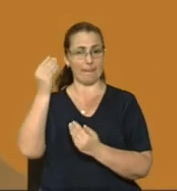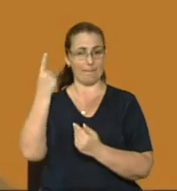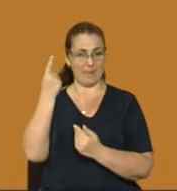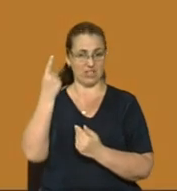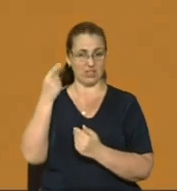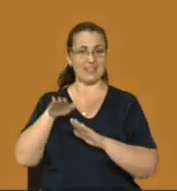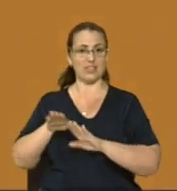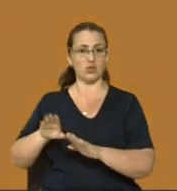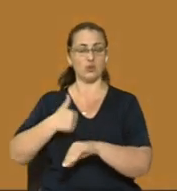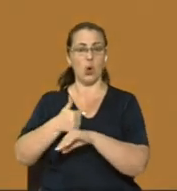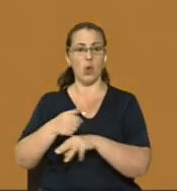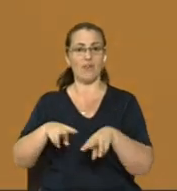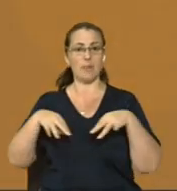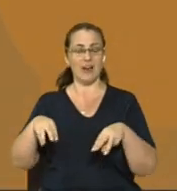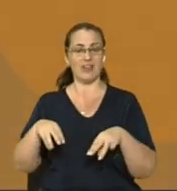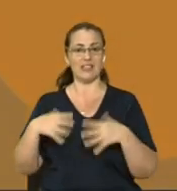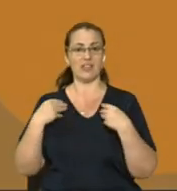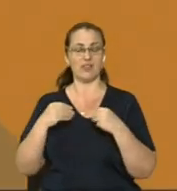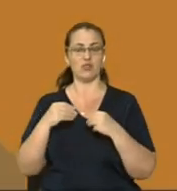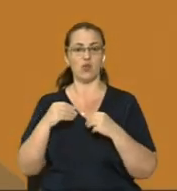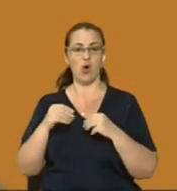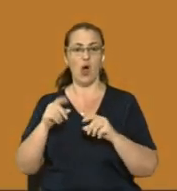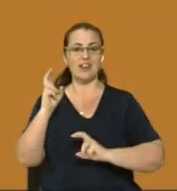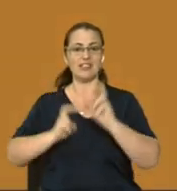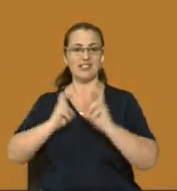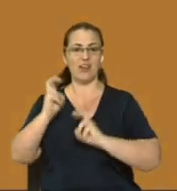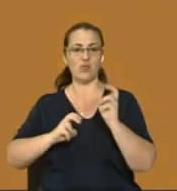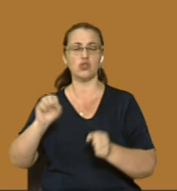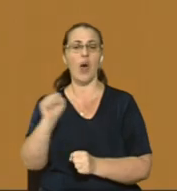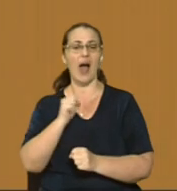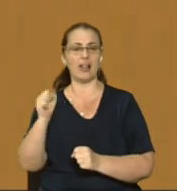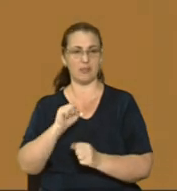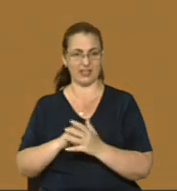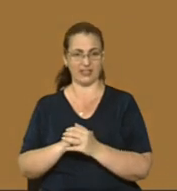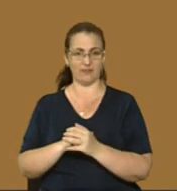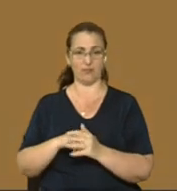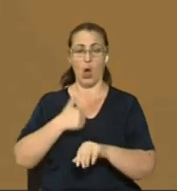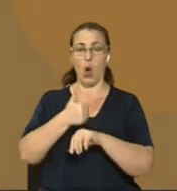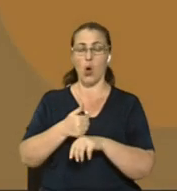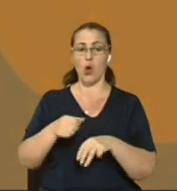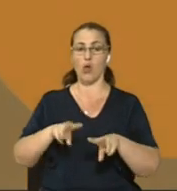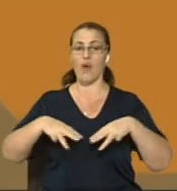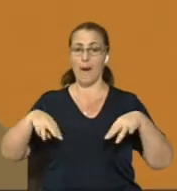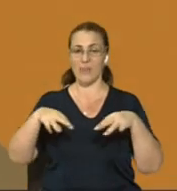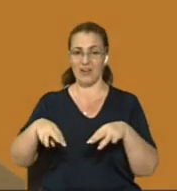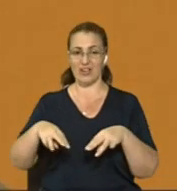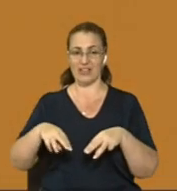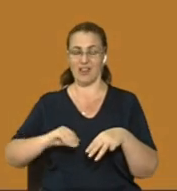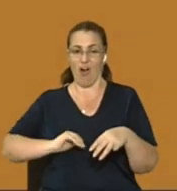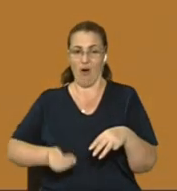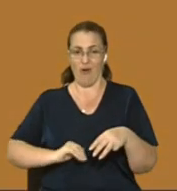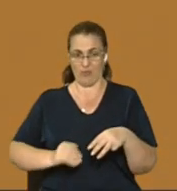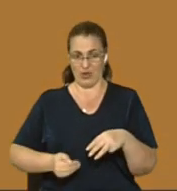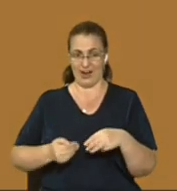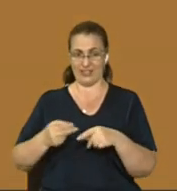заступницею голови правління Львівського заводу штучних алмазів і алмазного інструменту. Голова правління будівельної корпорації Ростислав Мельник буде